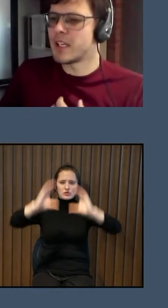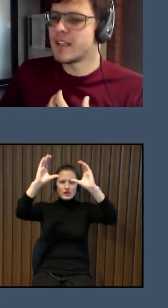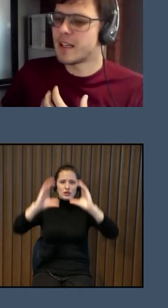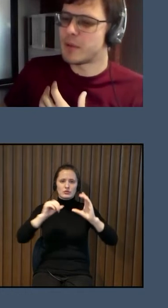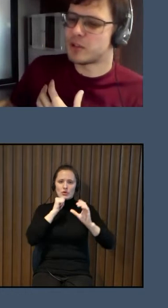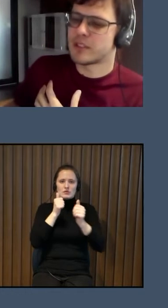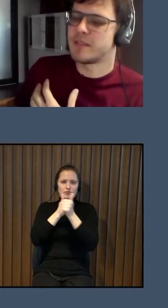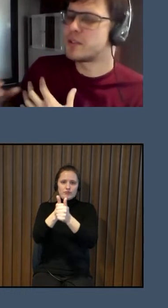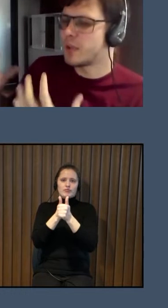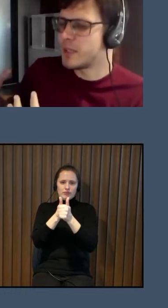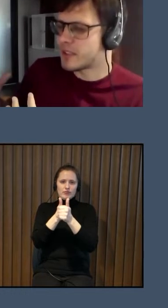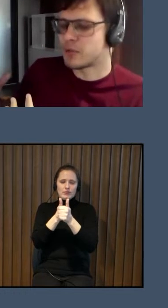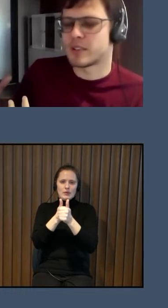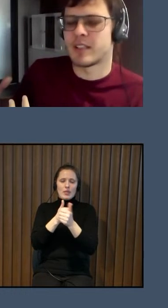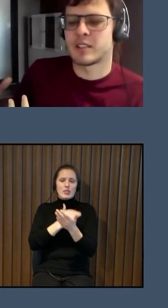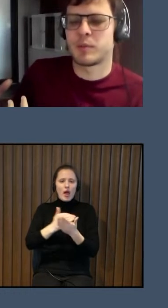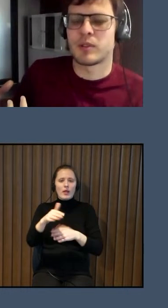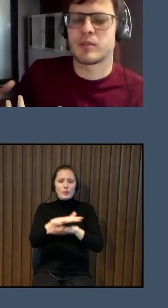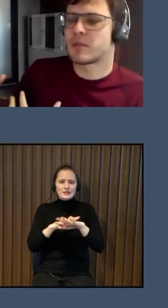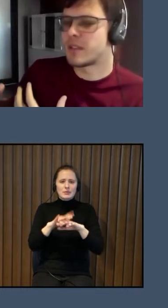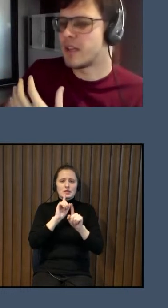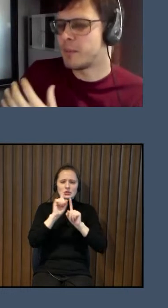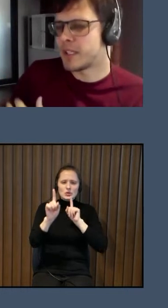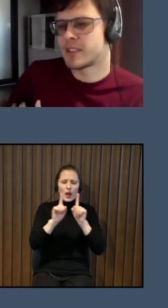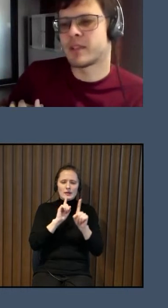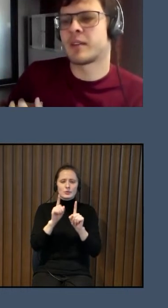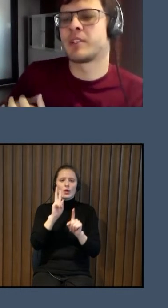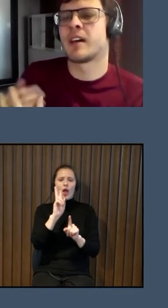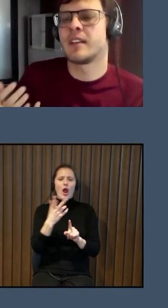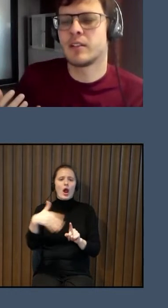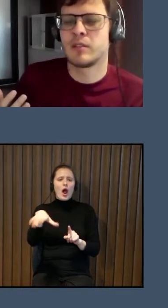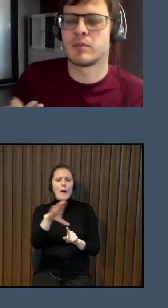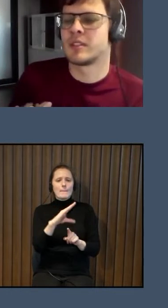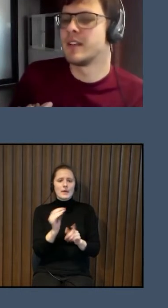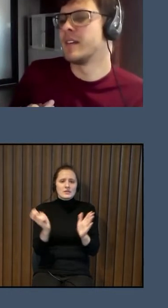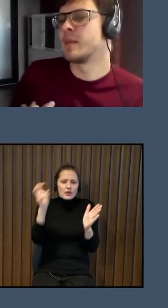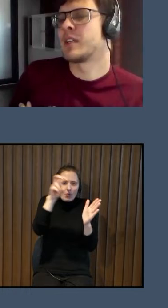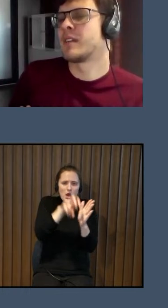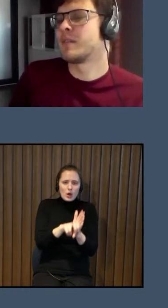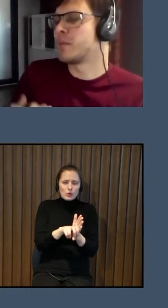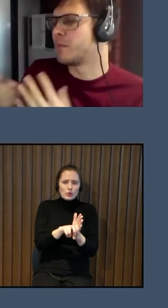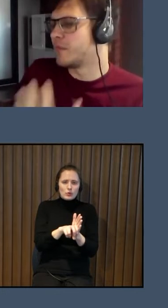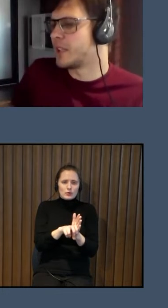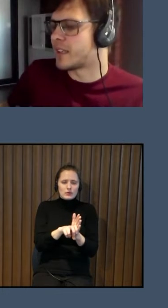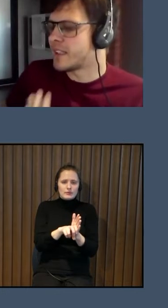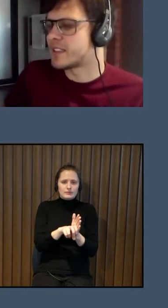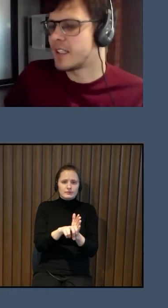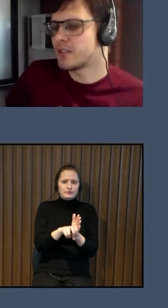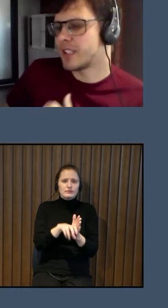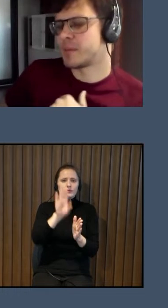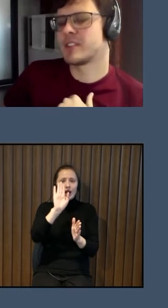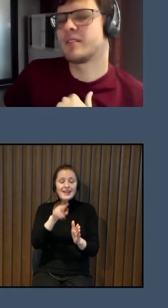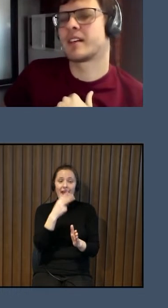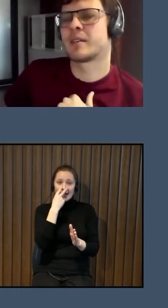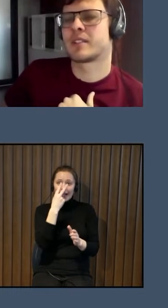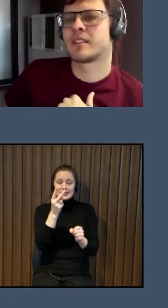Un tālāk par šo te visu sabiedrisko transportu, kā mēs varam viņā iekļūt. Ja ir redzes